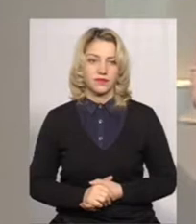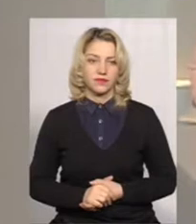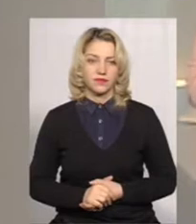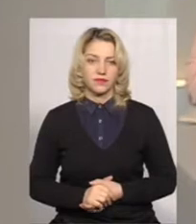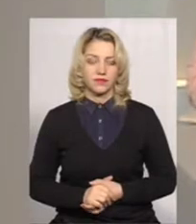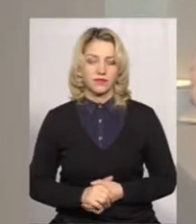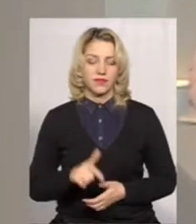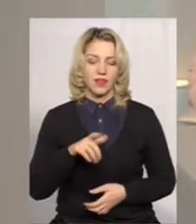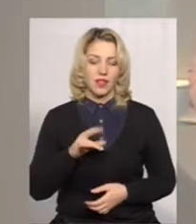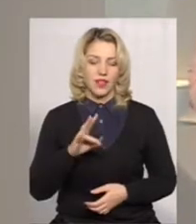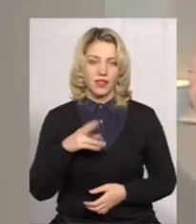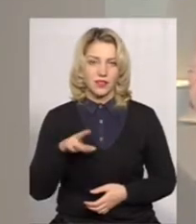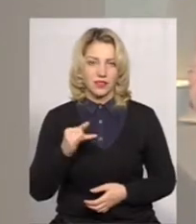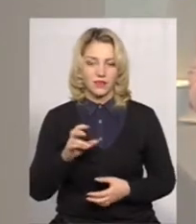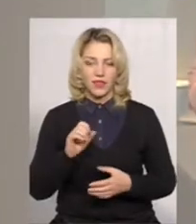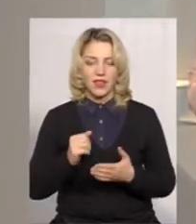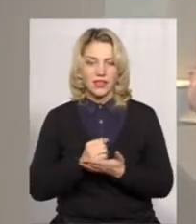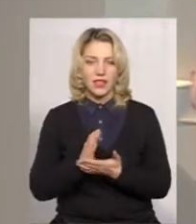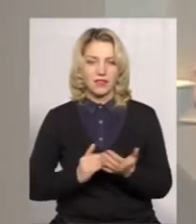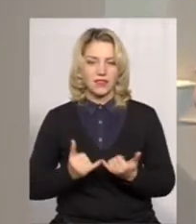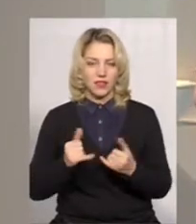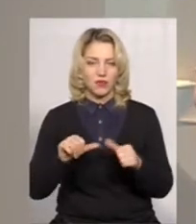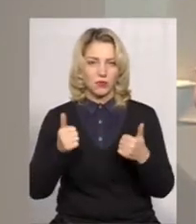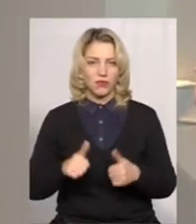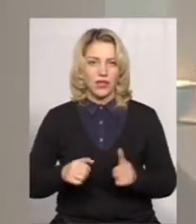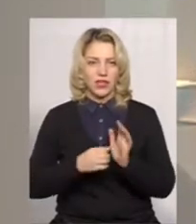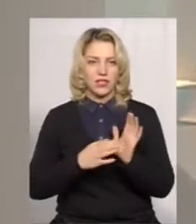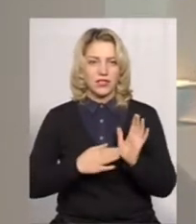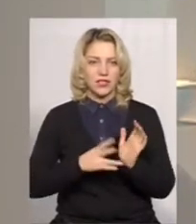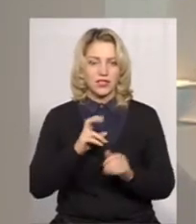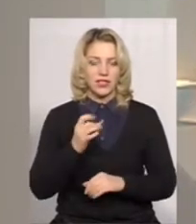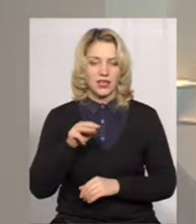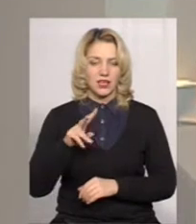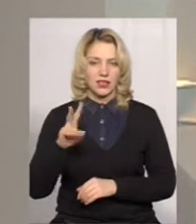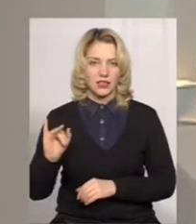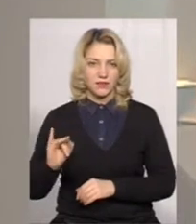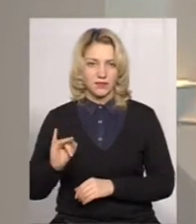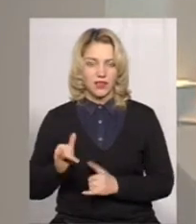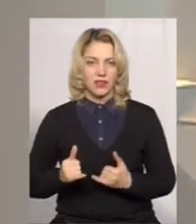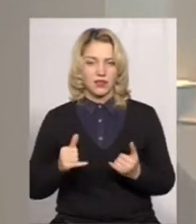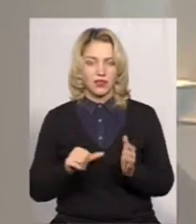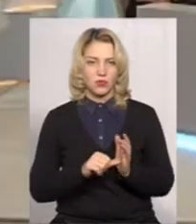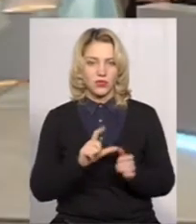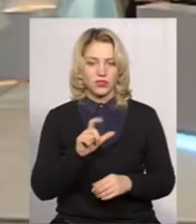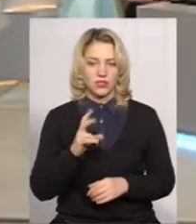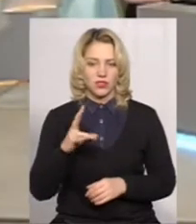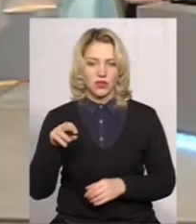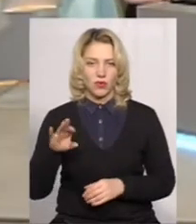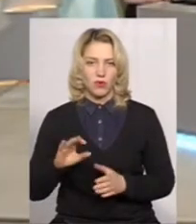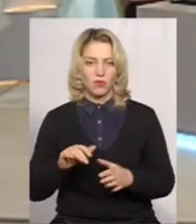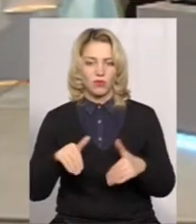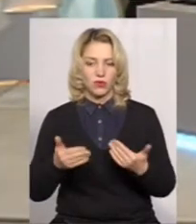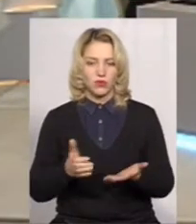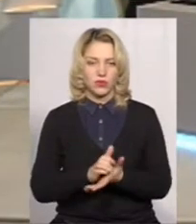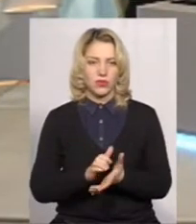Пане Геннадію, на сервісі для формування реєстраційної картки для участі у ЗНО пропонується